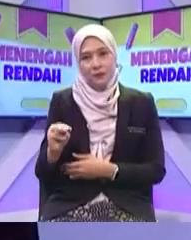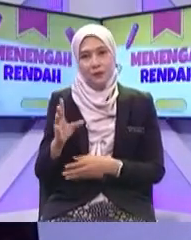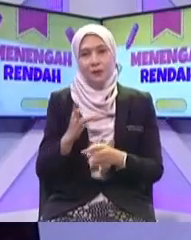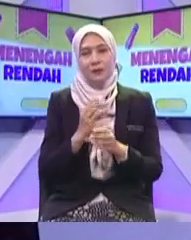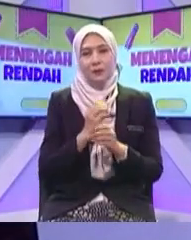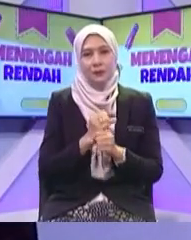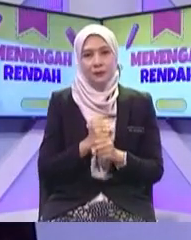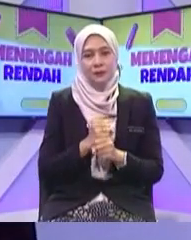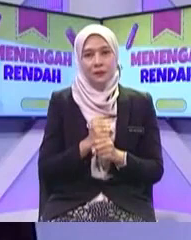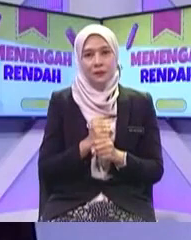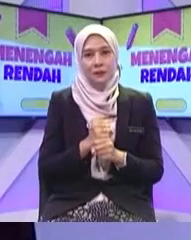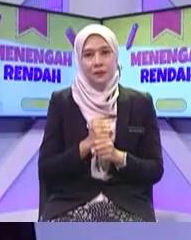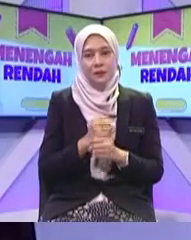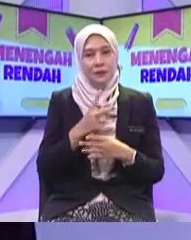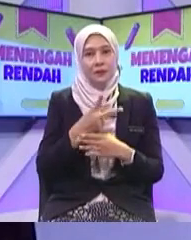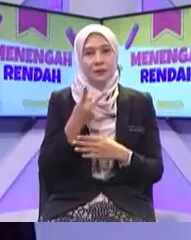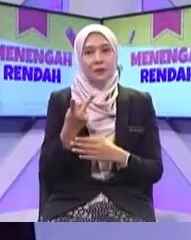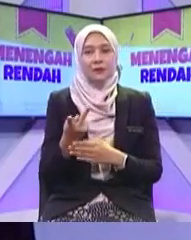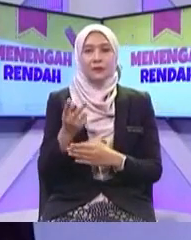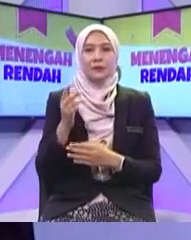dapatkan kesan yang